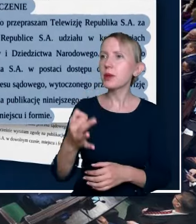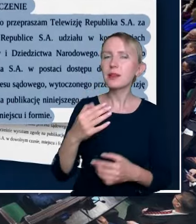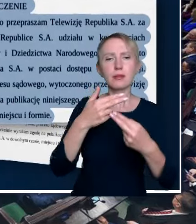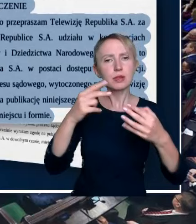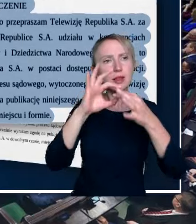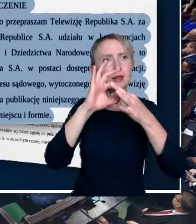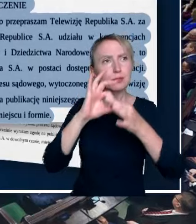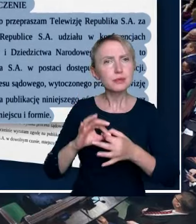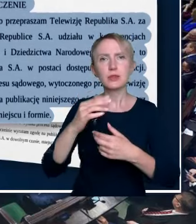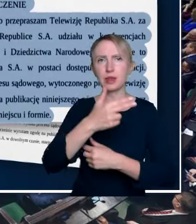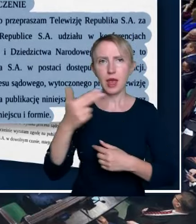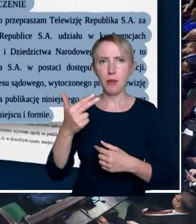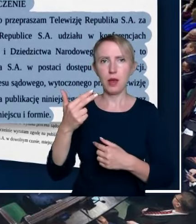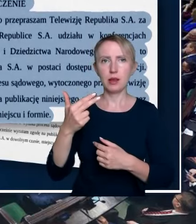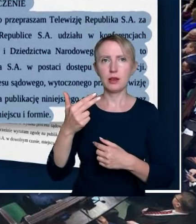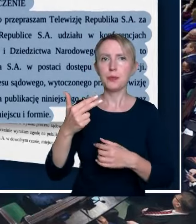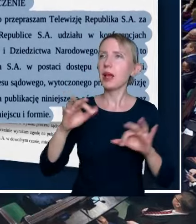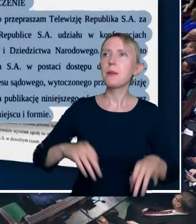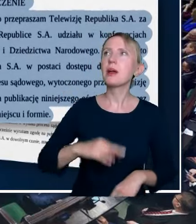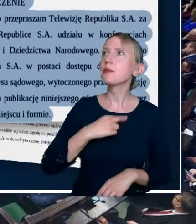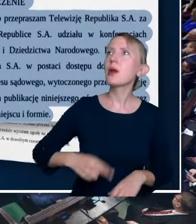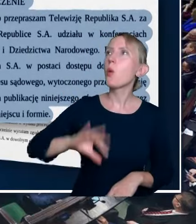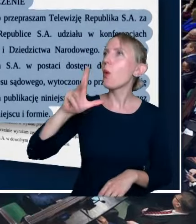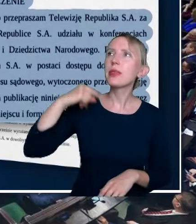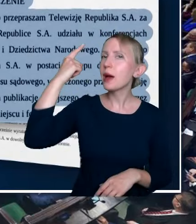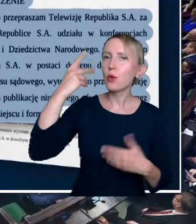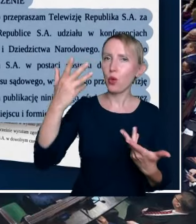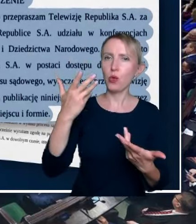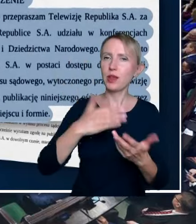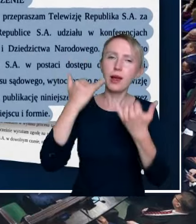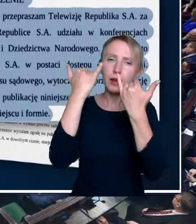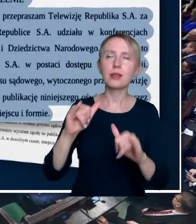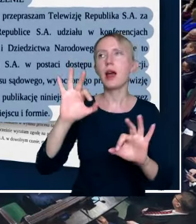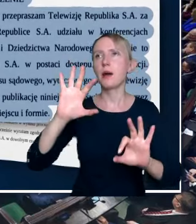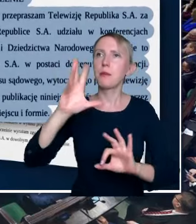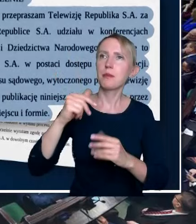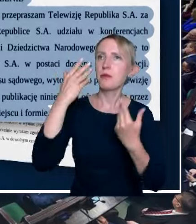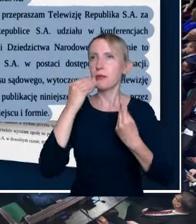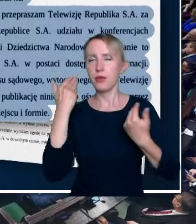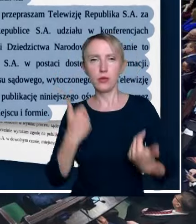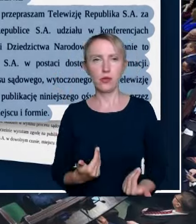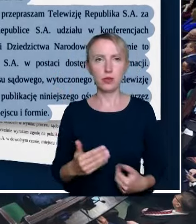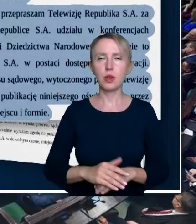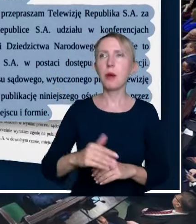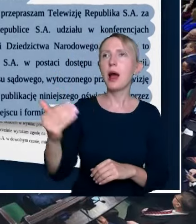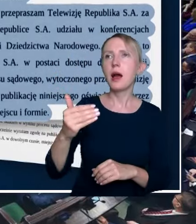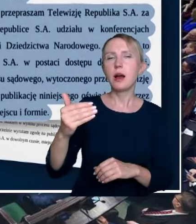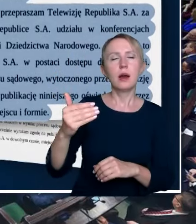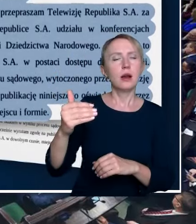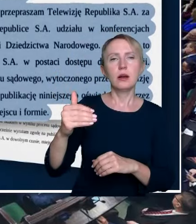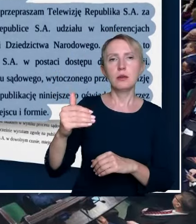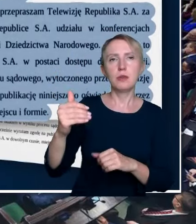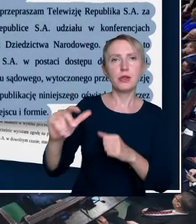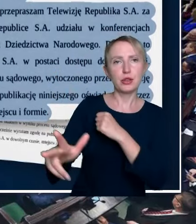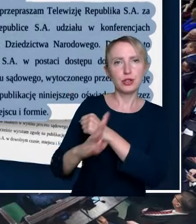wykraczające poza pytanie, panie premierze, jaka ładna pogoda, panie premierze, jaki pan przystojny, wspaniały i ma pan 1,90 m, jaki jest pan... Ale